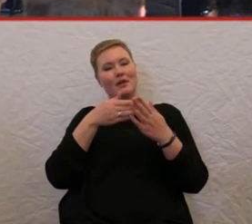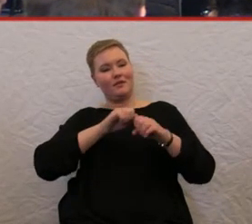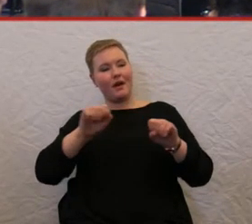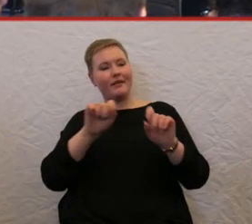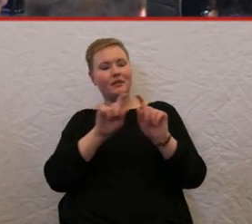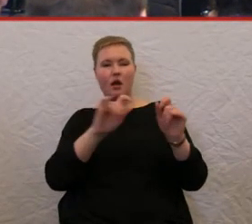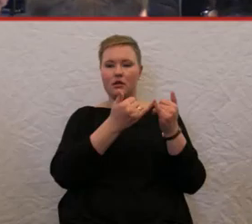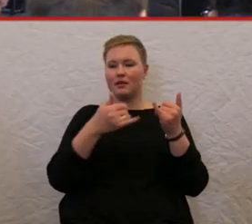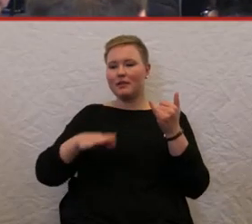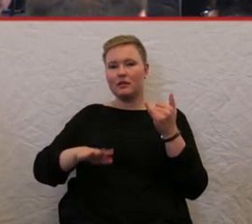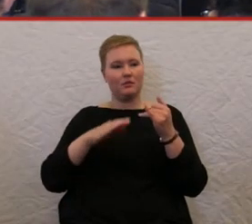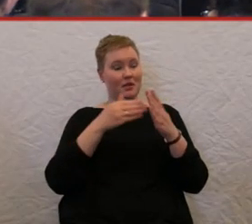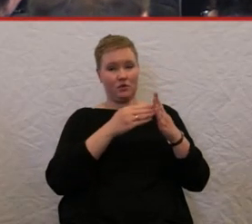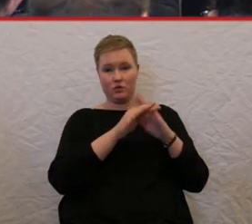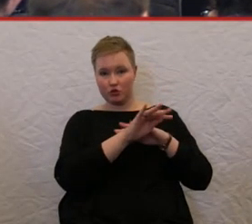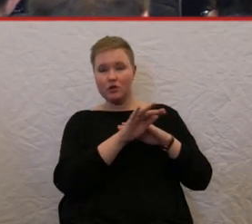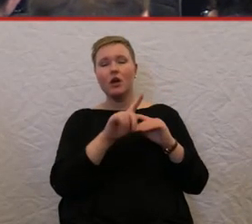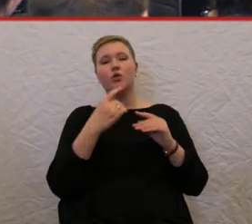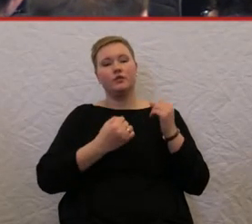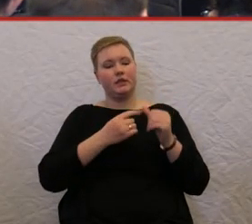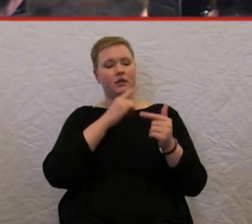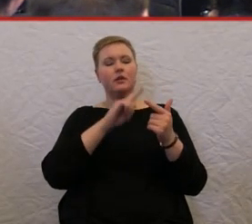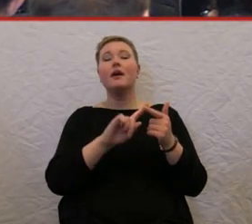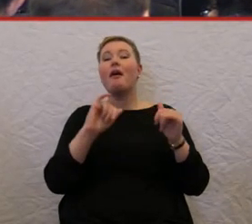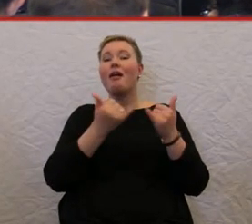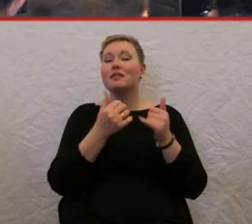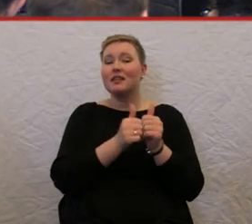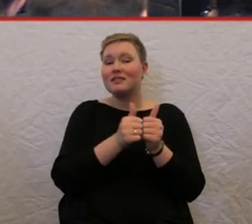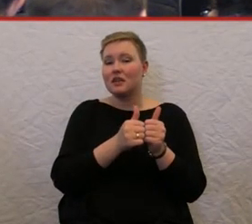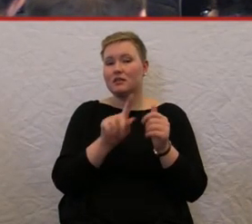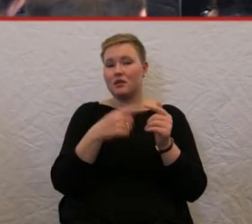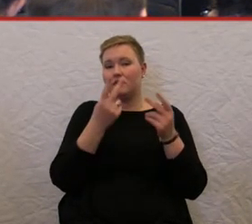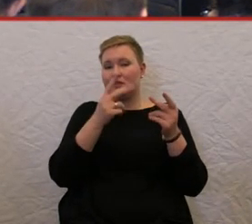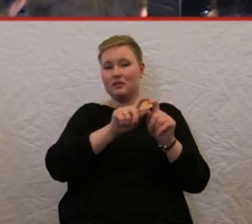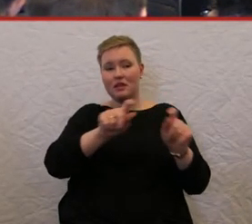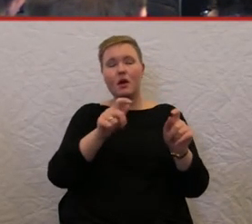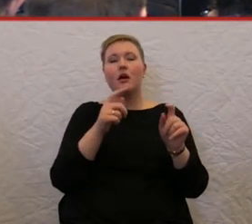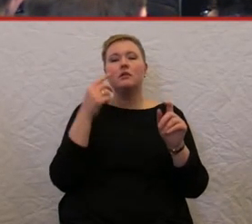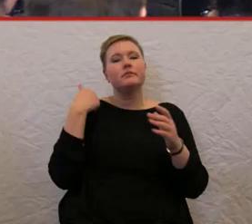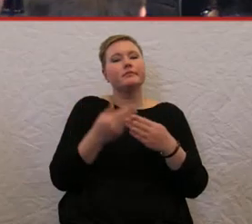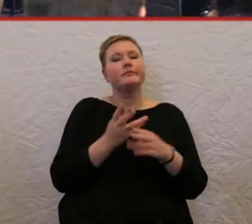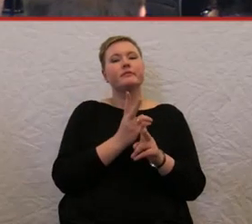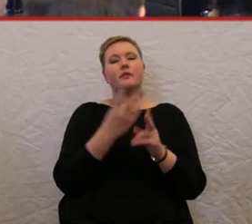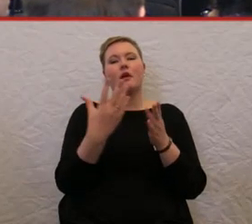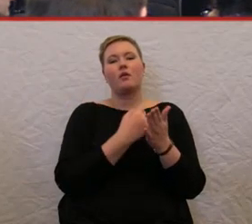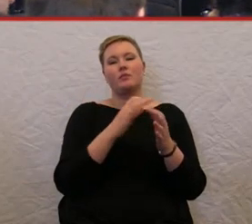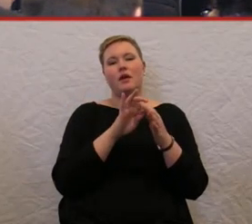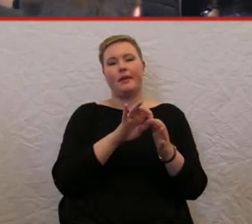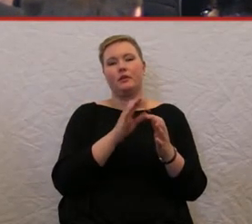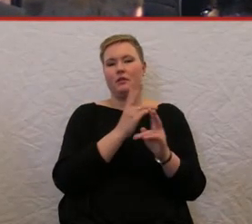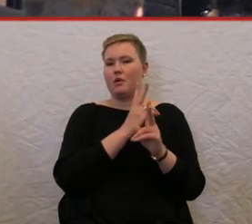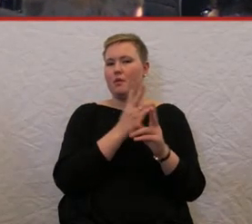tun und natürlich auch im Bereich Elternassistenz, die ja nach wie vor auch einkommensabhängig ist und